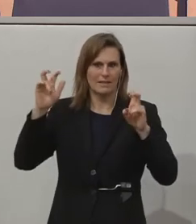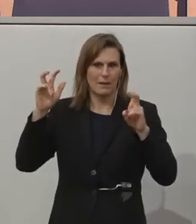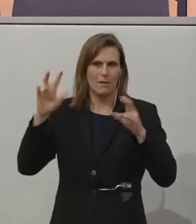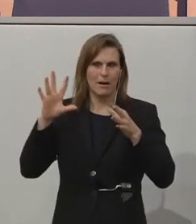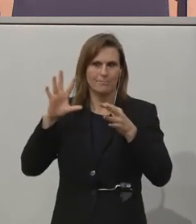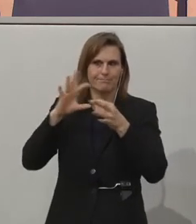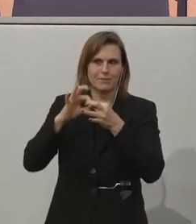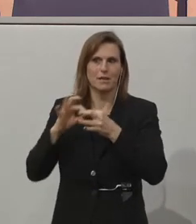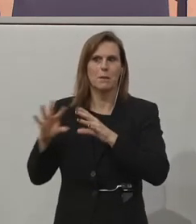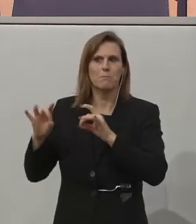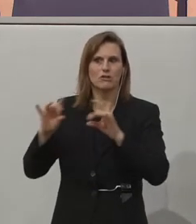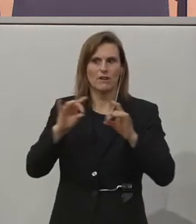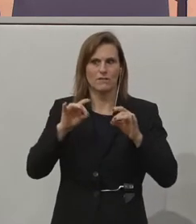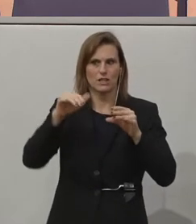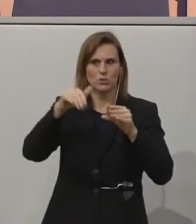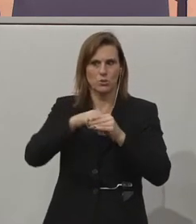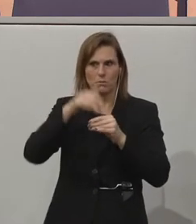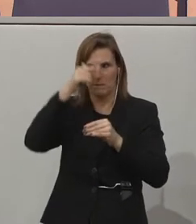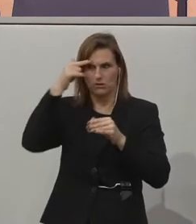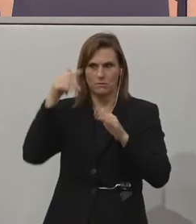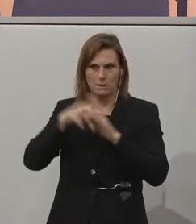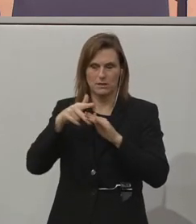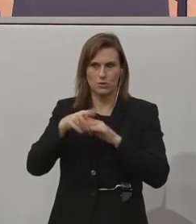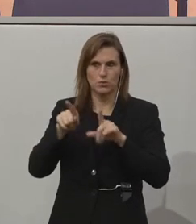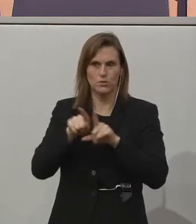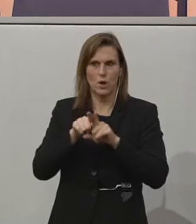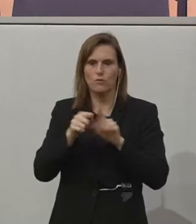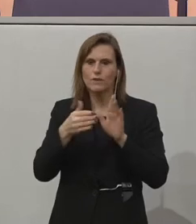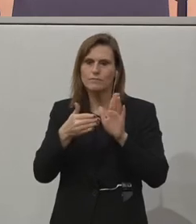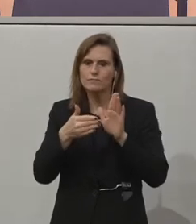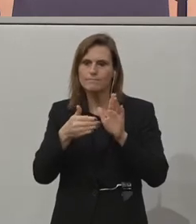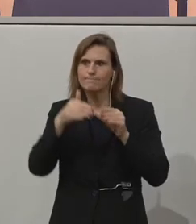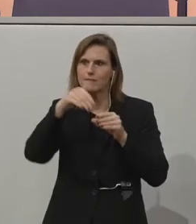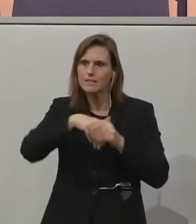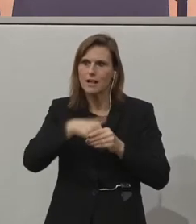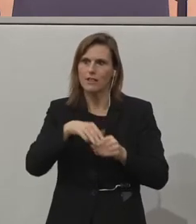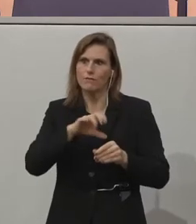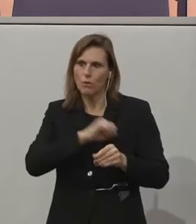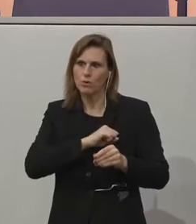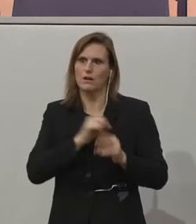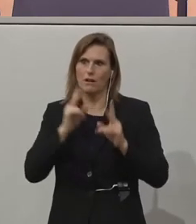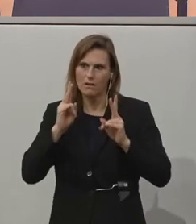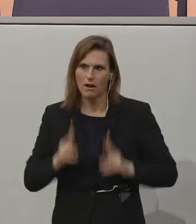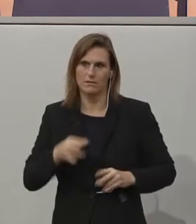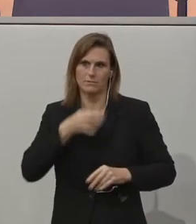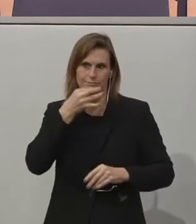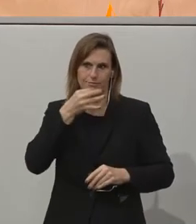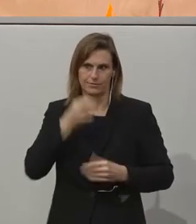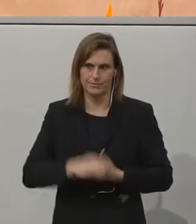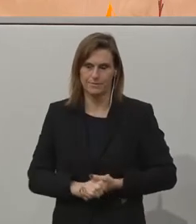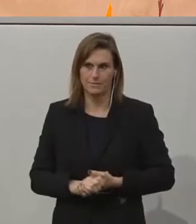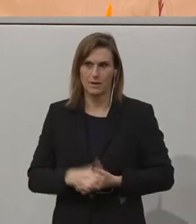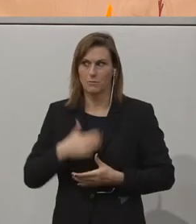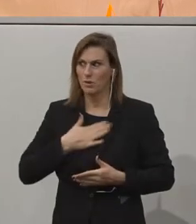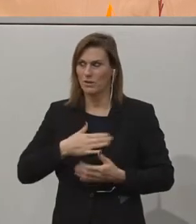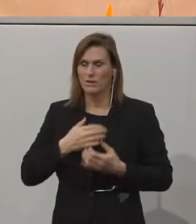von Menschen mit Behinderung und welche Vorteile das zu bieten hat, sprechen dürfen. Ich möchte mich ganz herzlich für die erneute